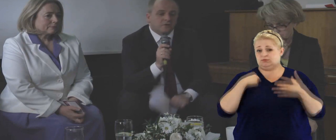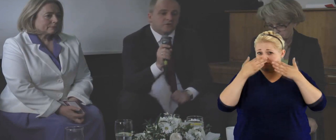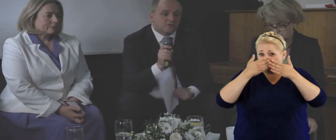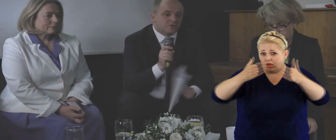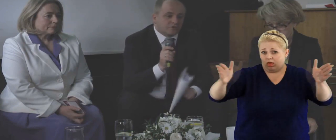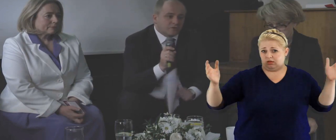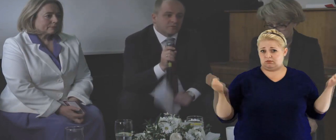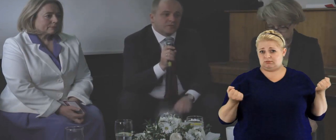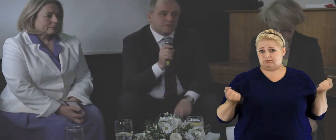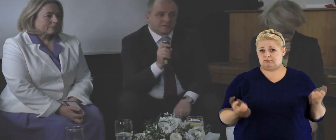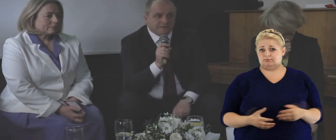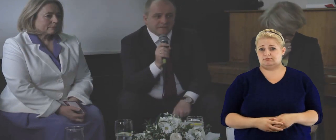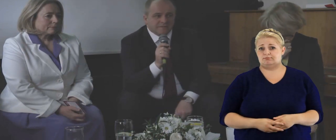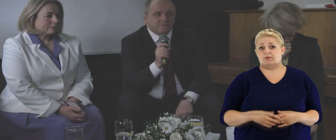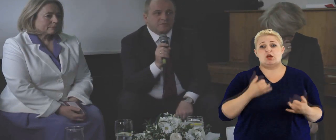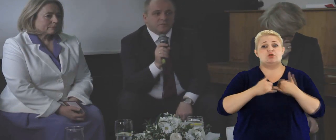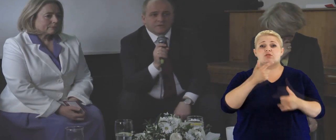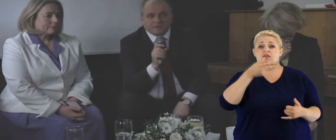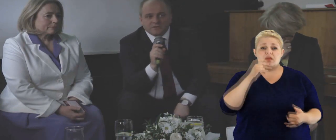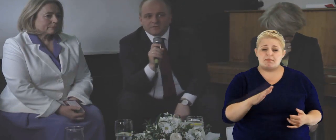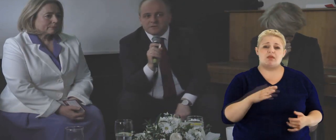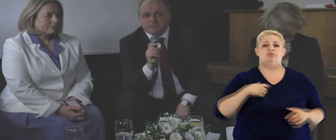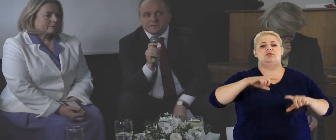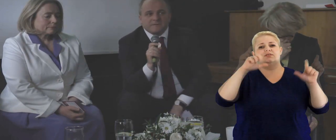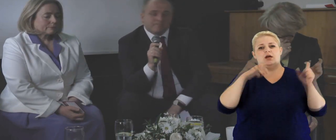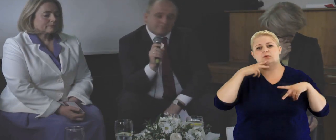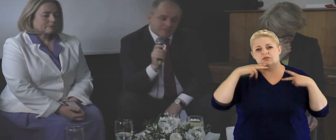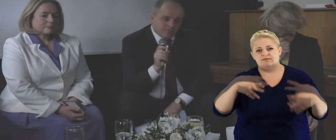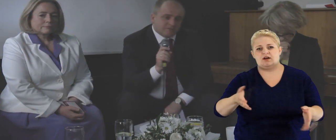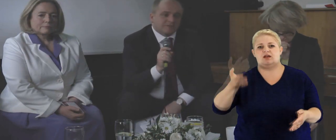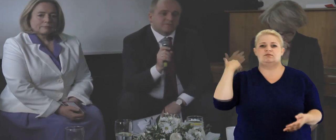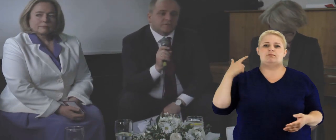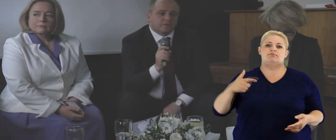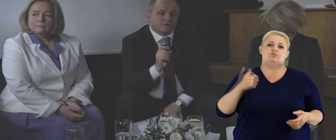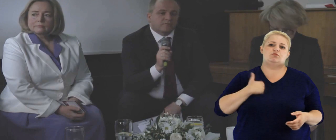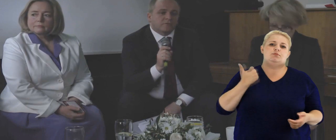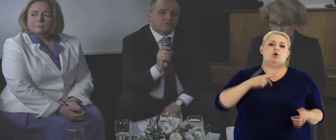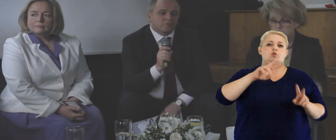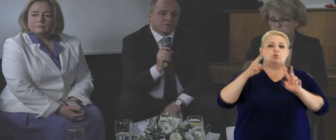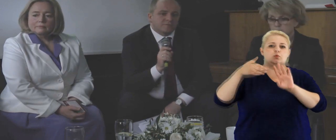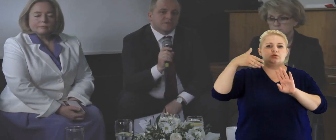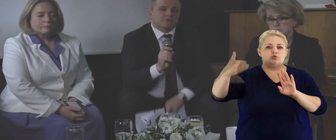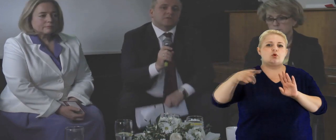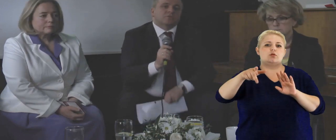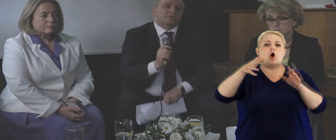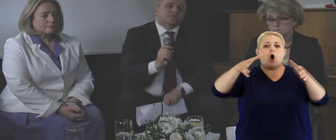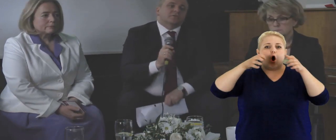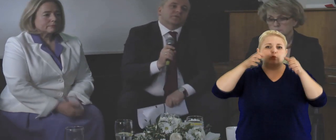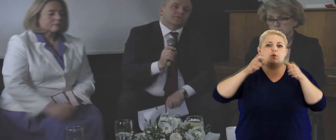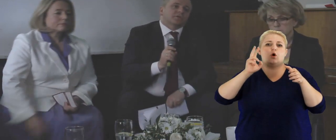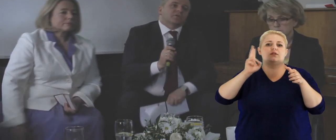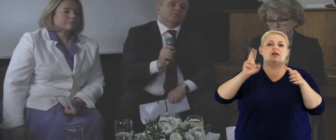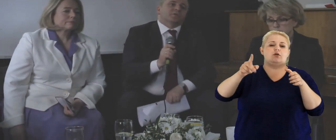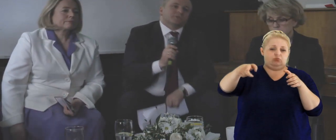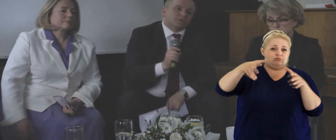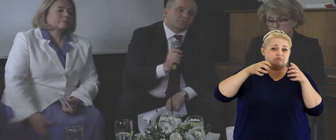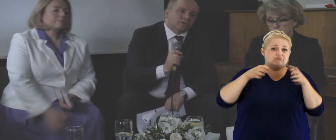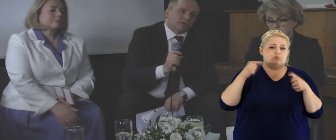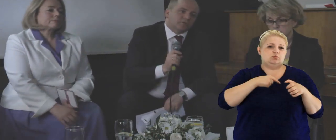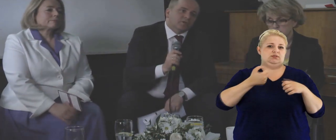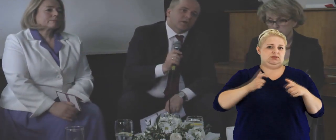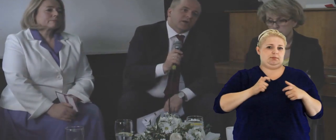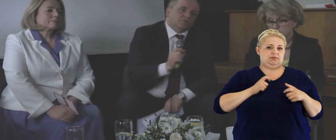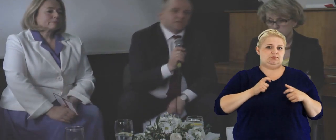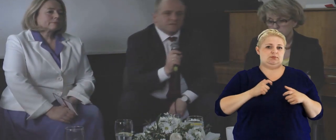bardzo szerokim zakresem. Dopóki tego nie będzie, cały czas wracamy do tego. Ubezpieczyć tę drugą stronę, tego odbiorcę